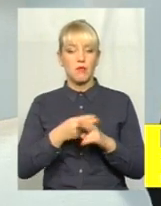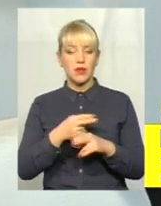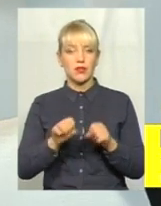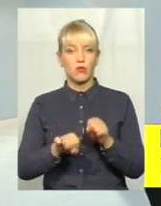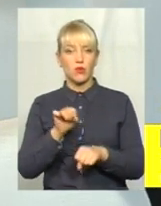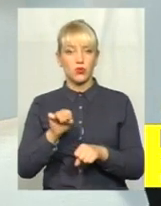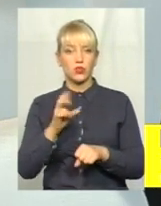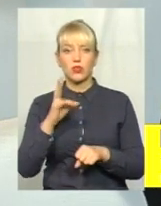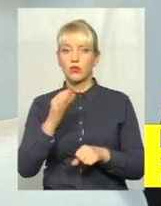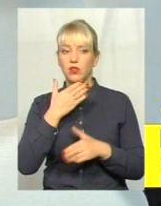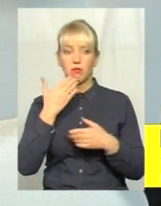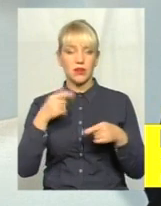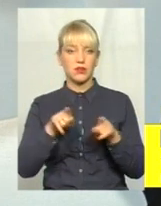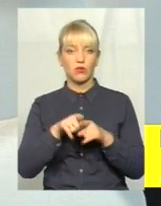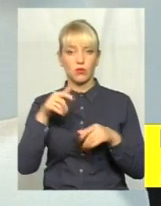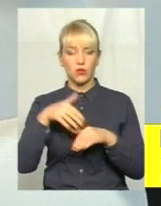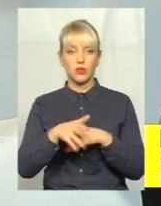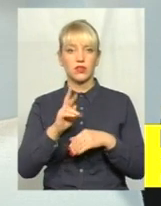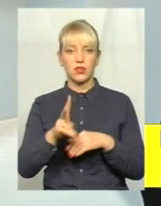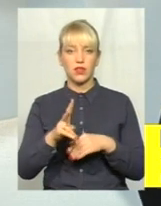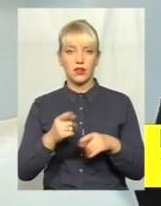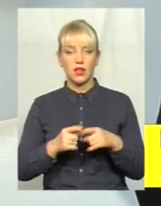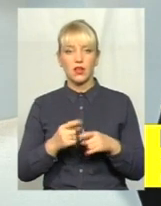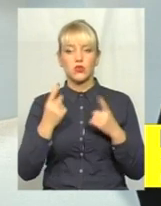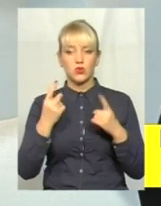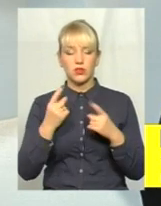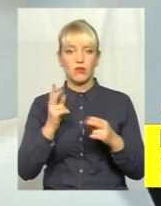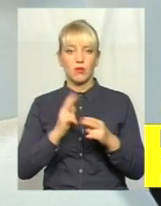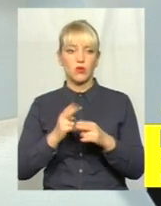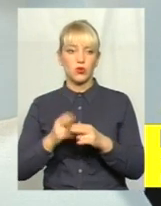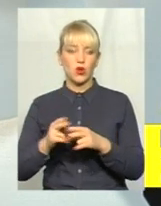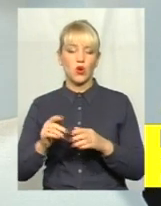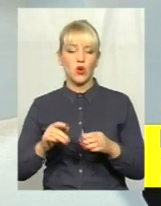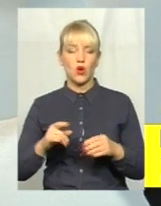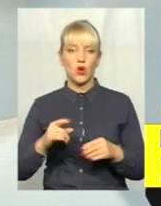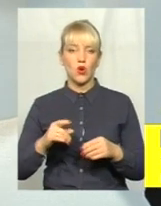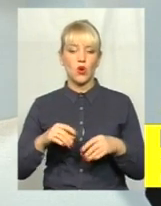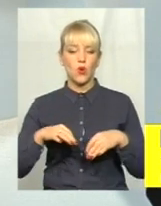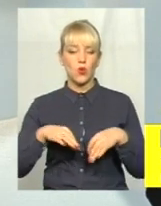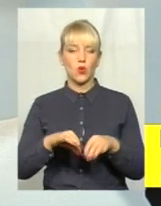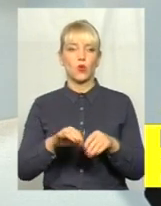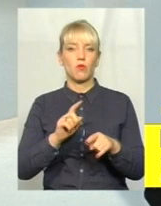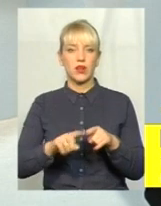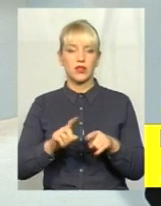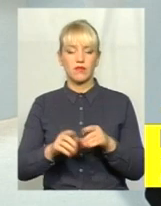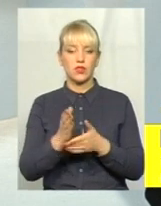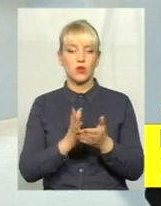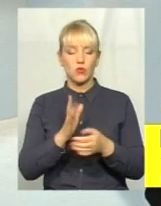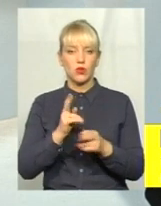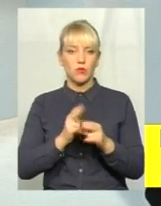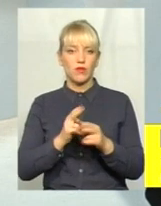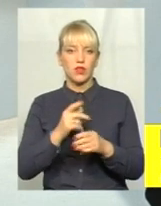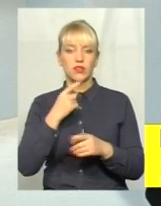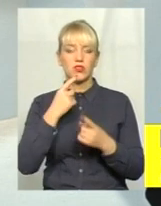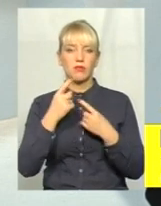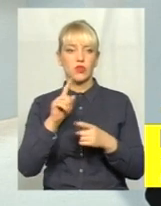немає такого поняття, як суттєве перешкоджання руху оперативних служб, буде проведена профілактична бесіда, щоб